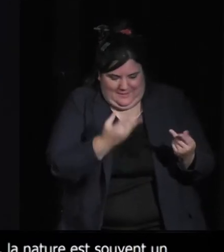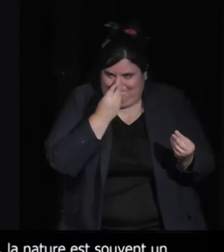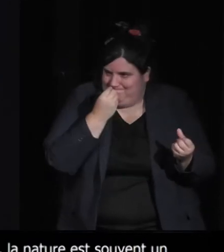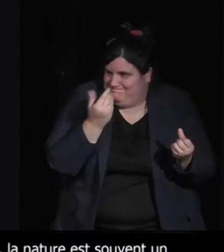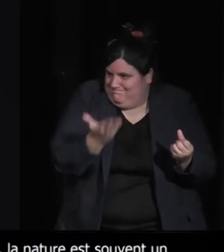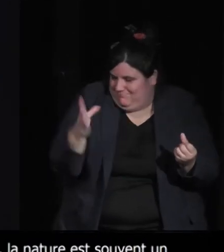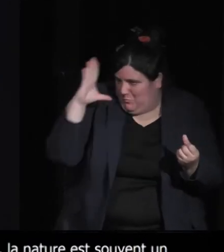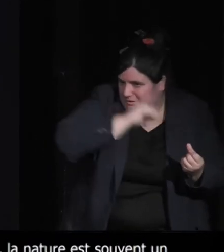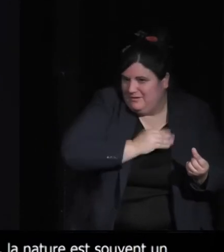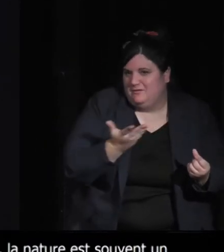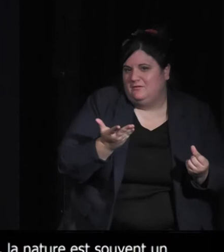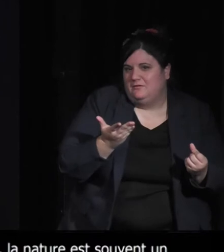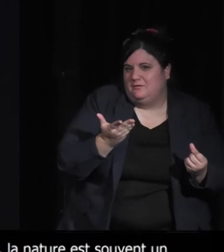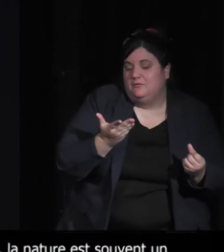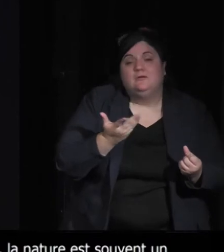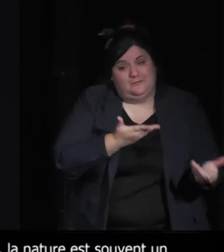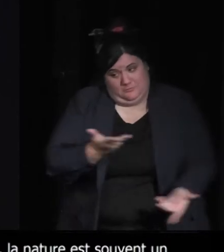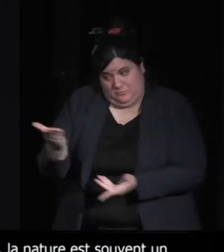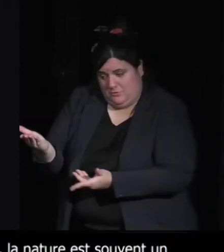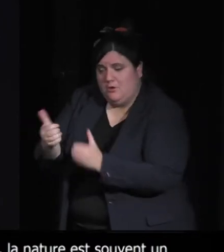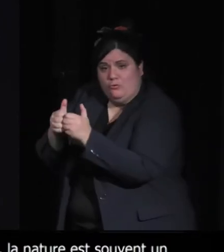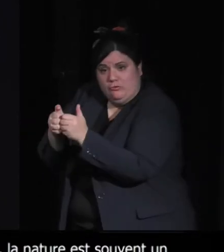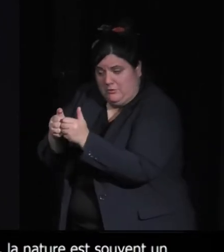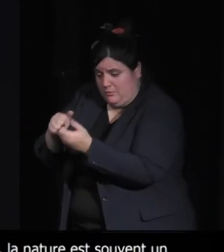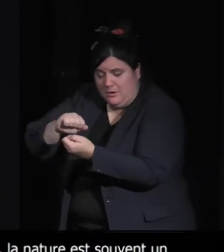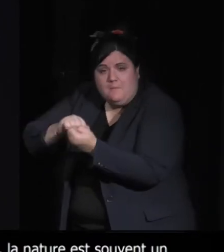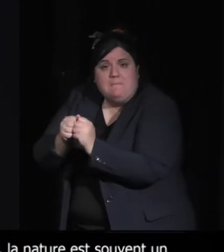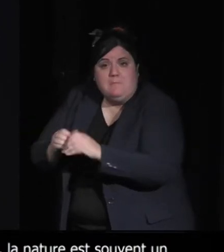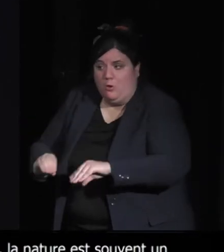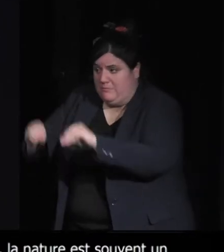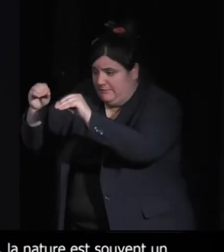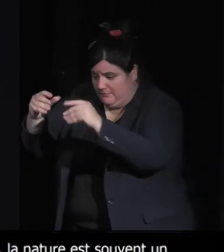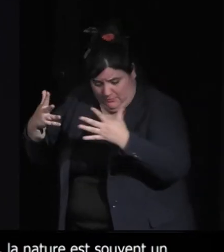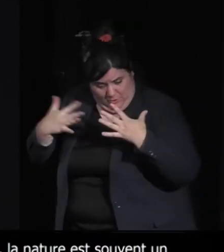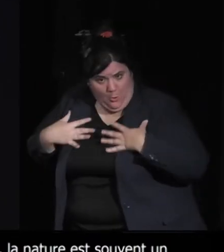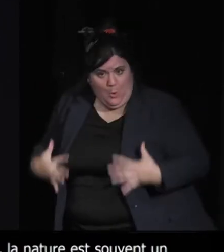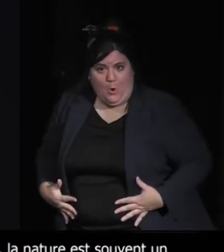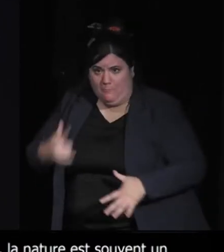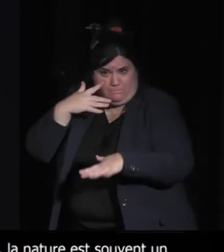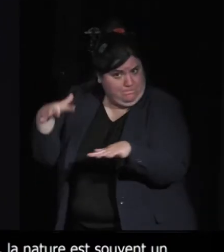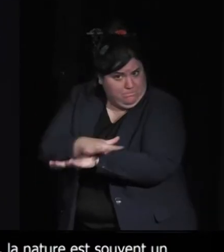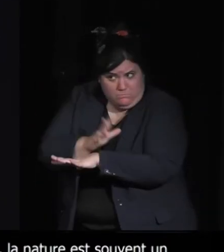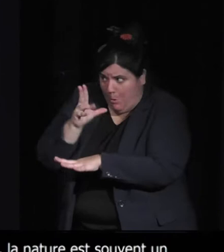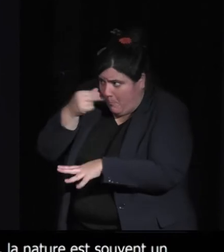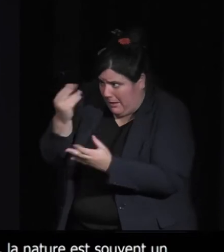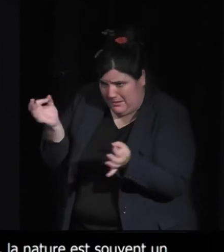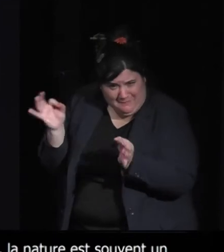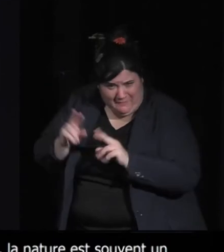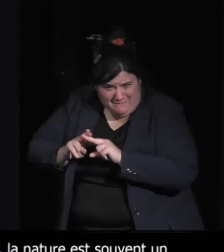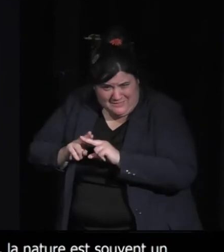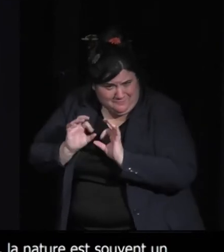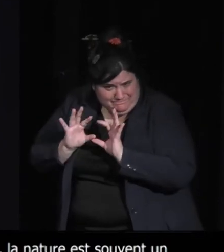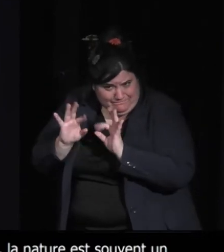Et là, dans Paper Beast, on n pas de corps. Il n vraiment aucun humain. Et